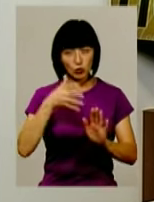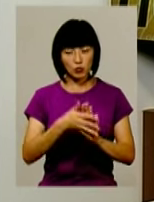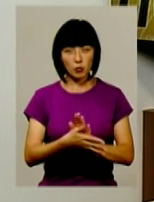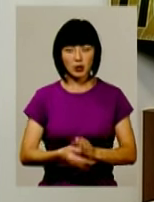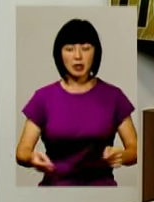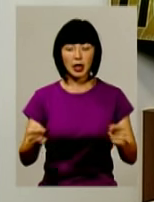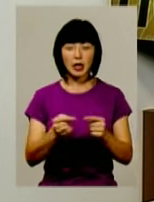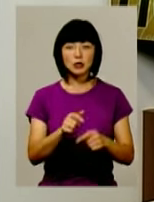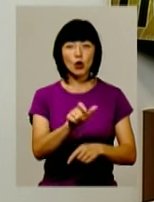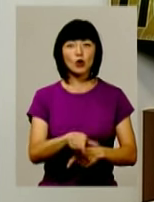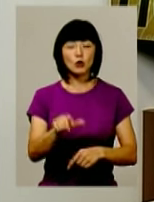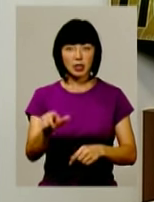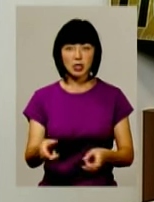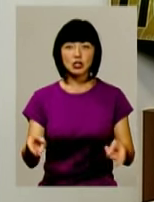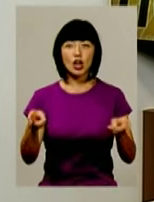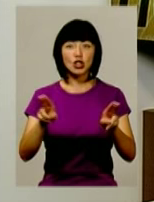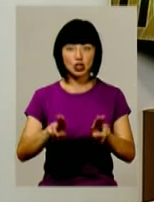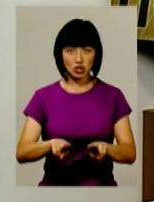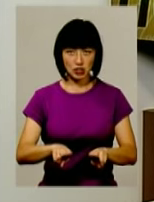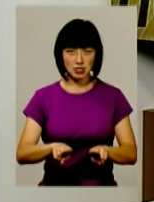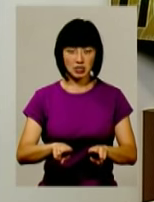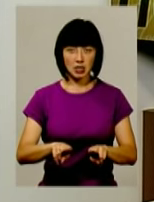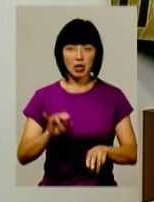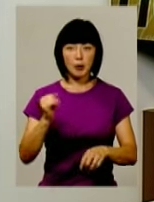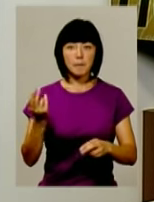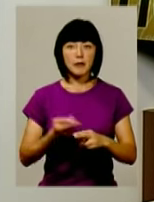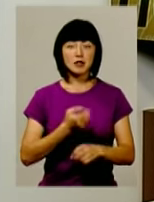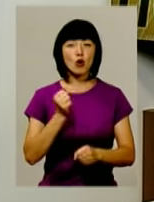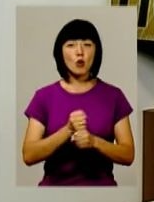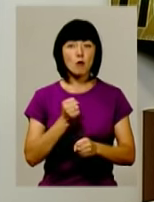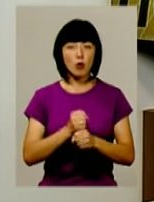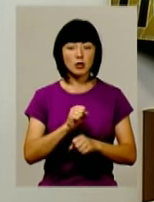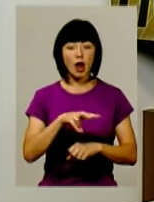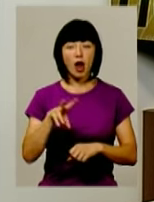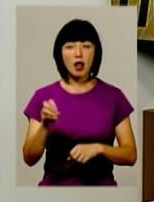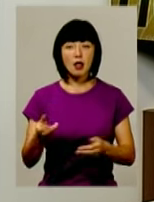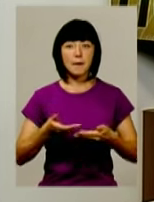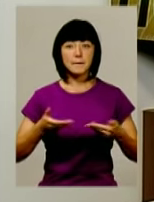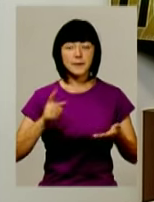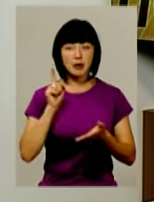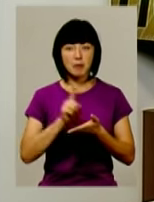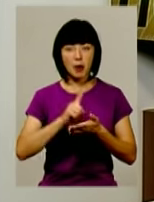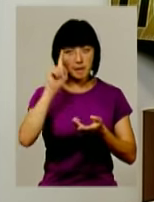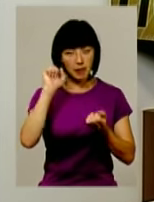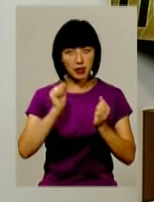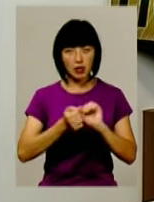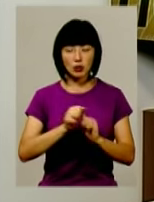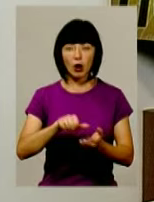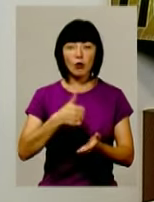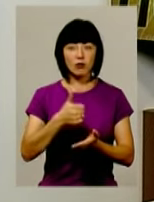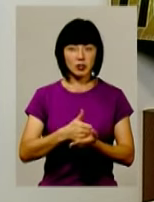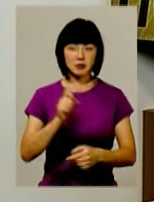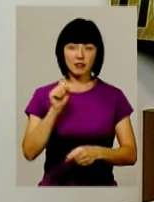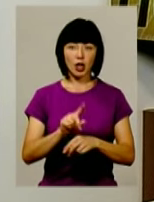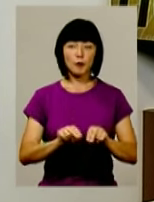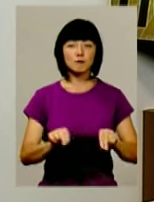кількість людей, звичайно, залишиться і без роботи. Але ми маємо пам'ятати про те, що головним завданням